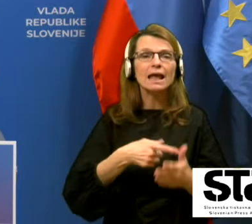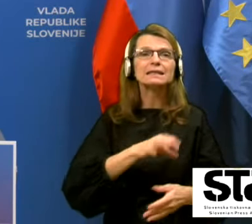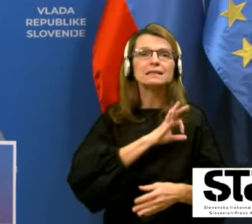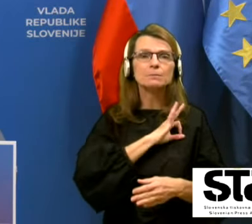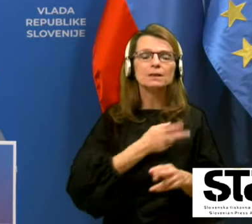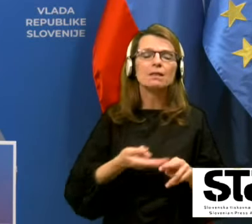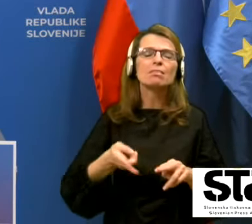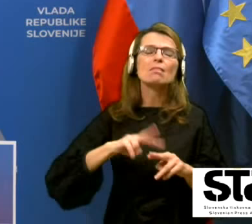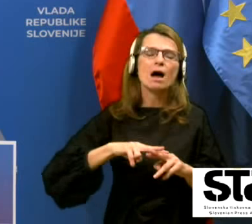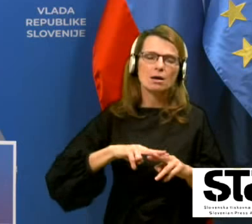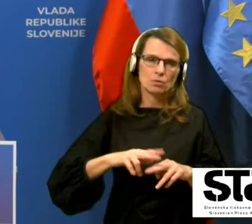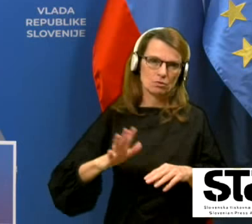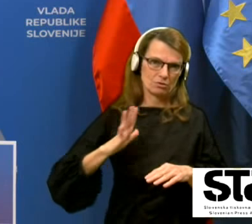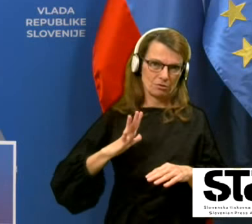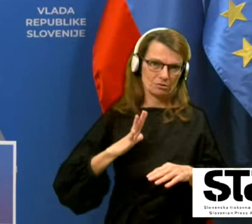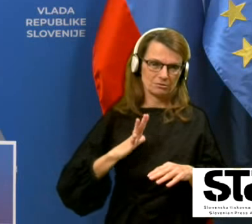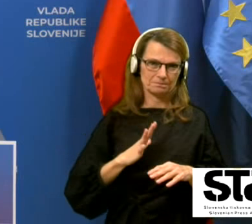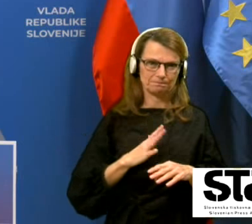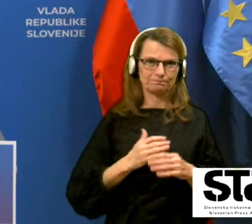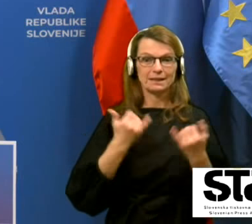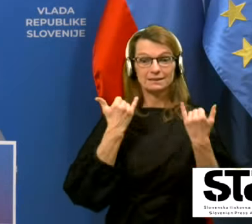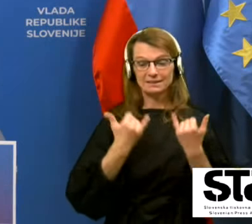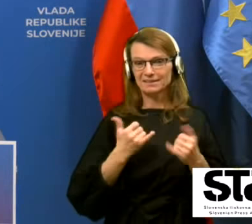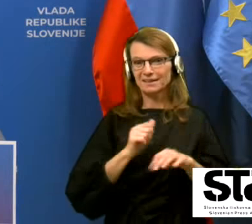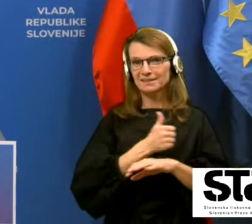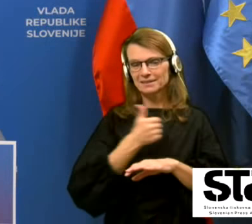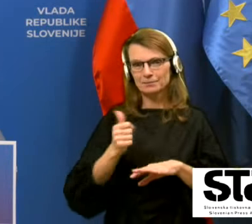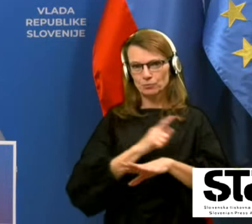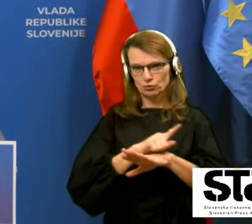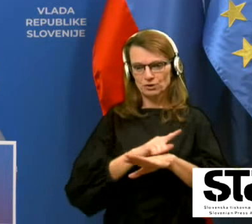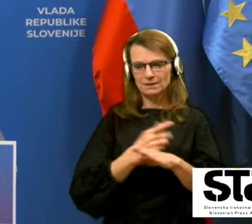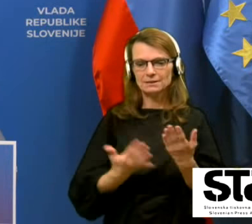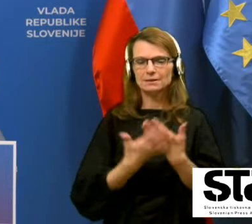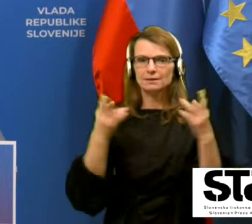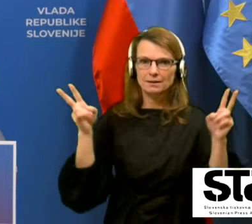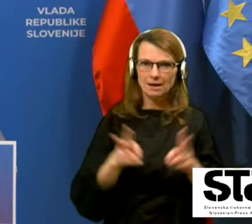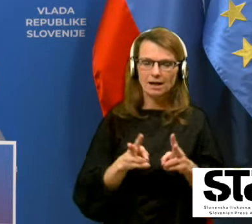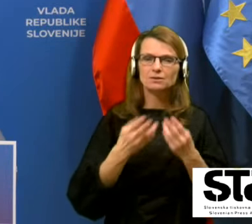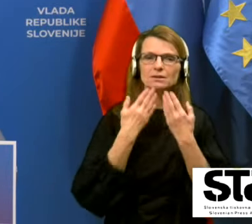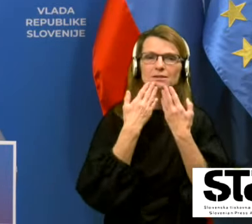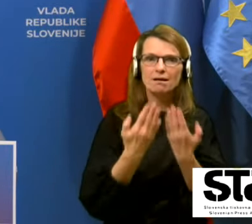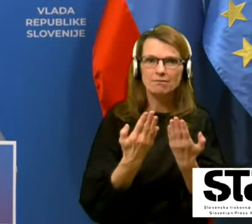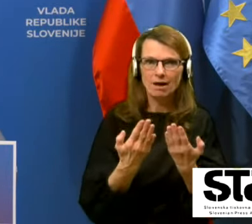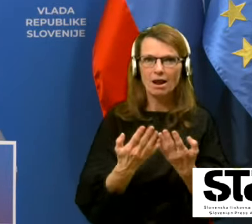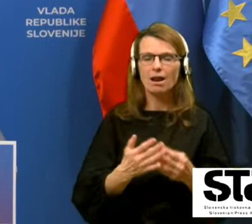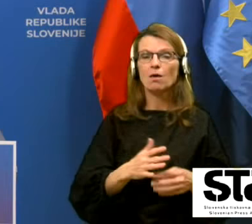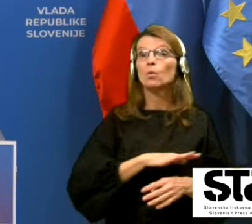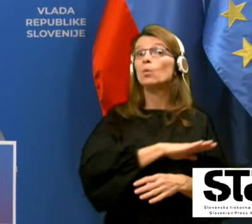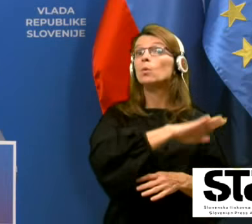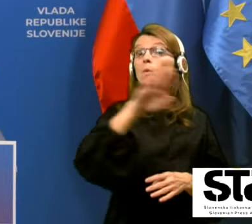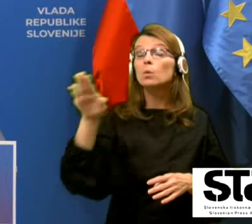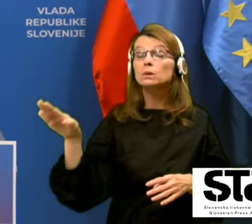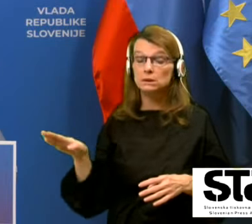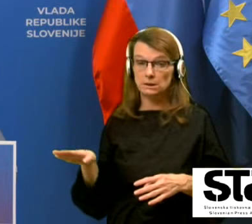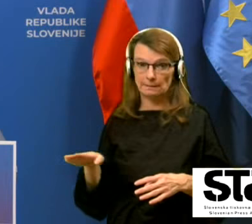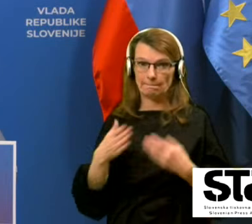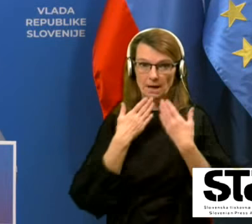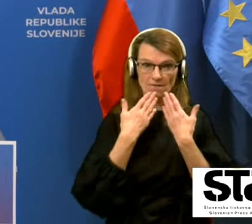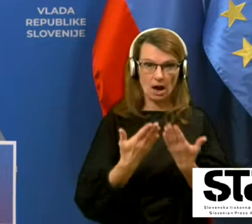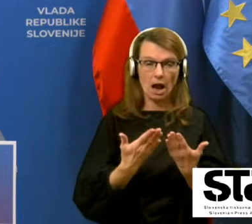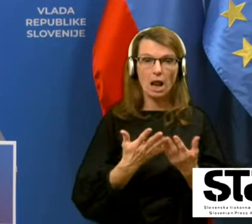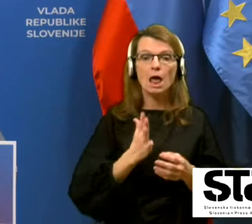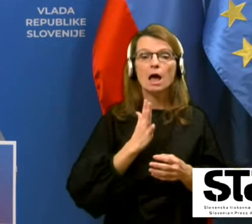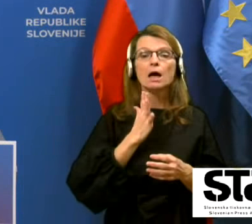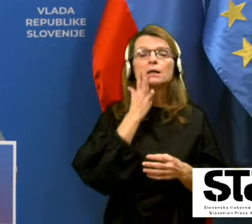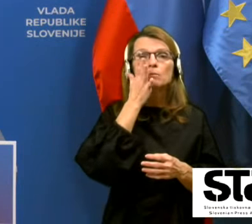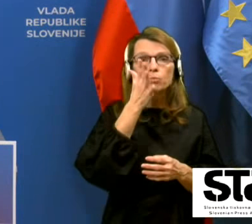V redu. Zdaj je sam čas še za kratko zahvalo. Za kratko zahvalo vsem, ki bojo delali